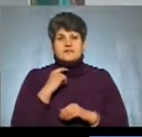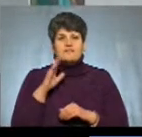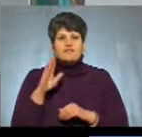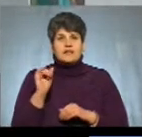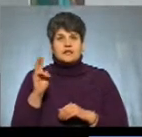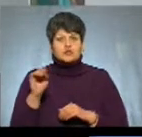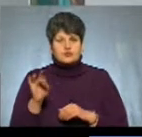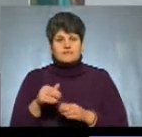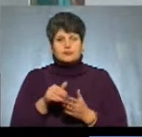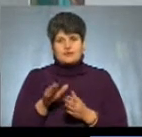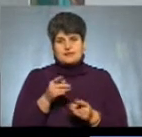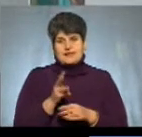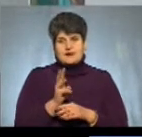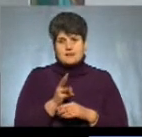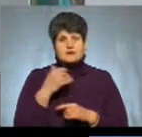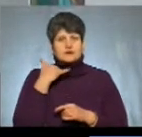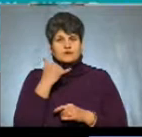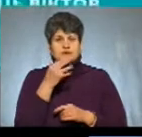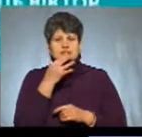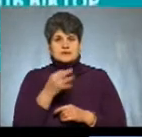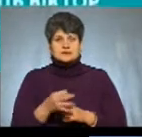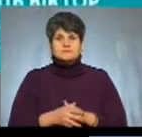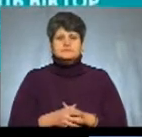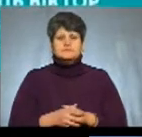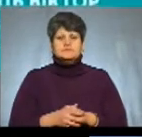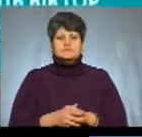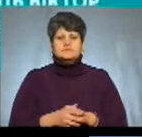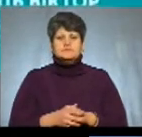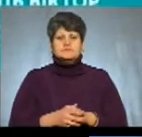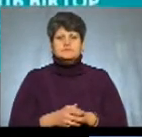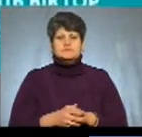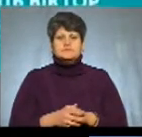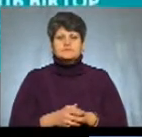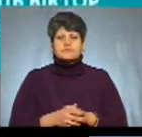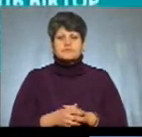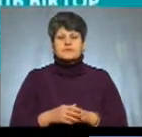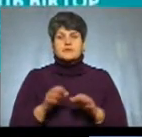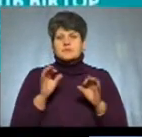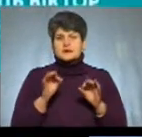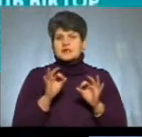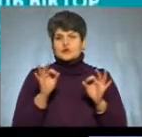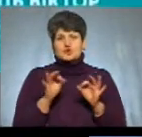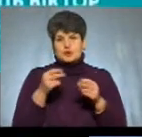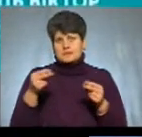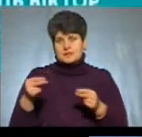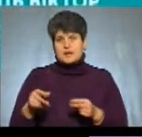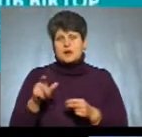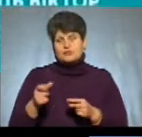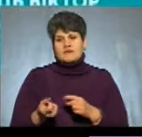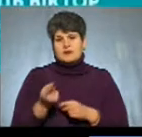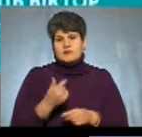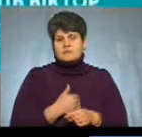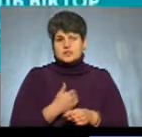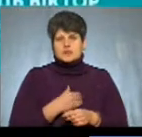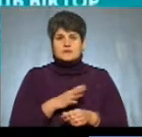відмовився. У телефонній розмові сказав таке. Правда, вважання виявили, що нічого не підписували, але вважання є виявили. Були